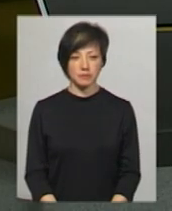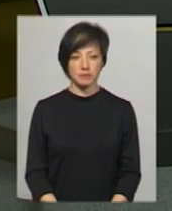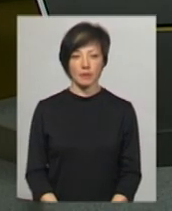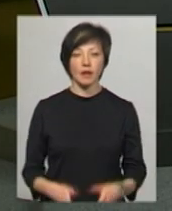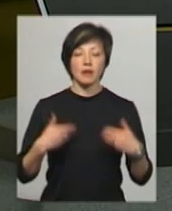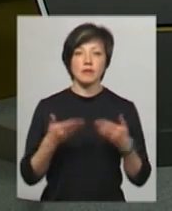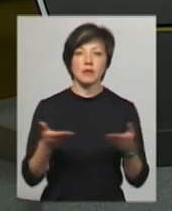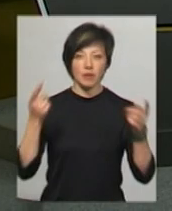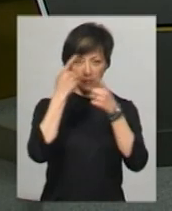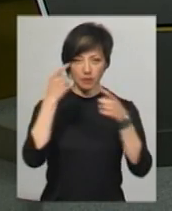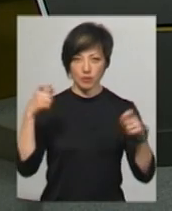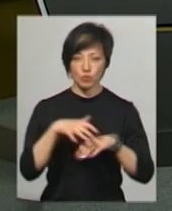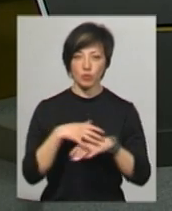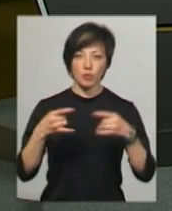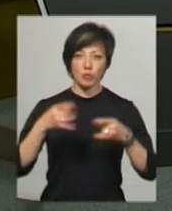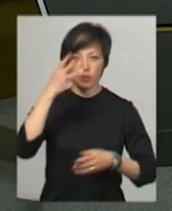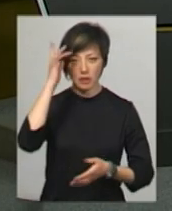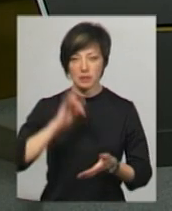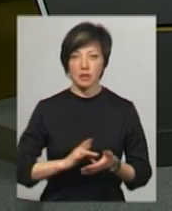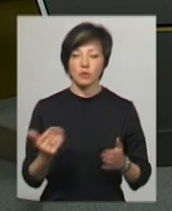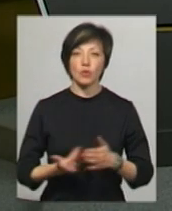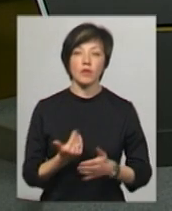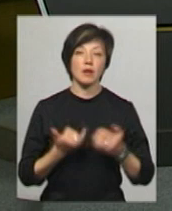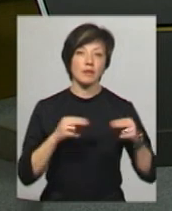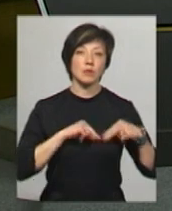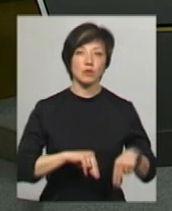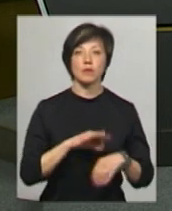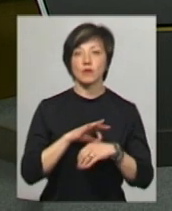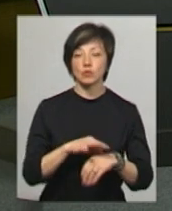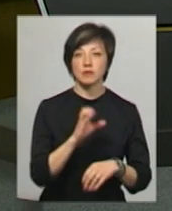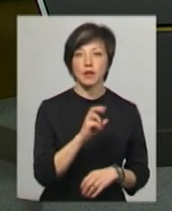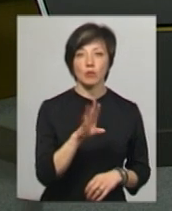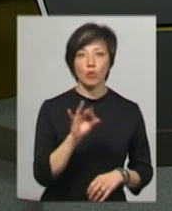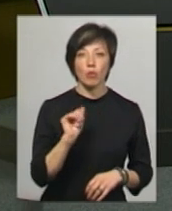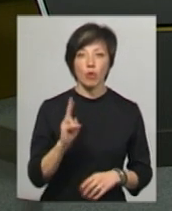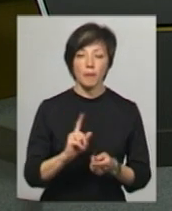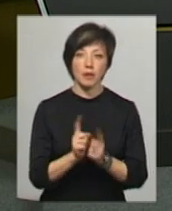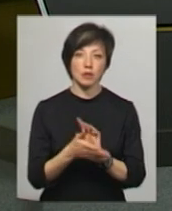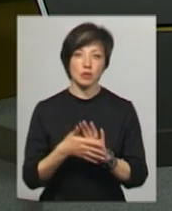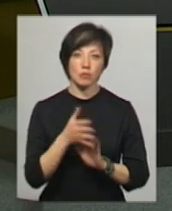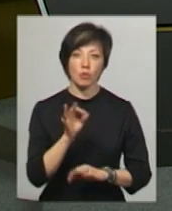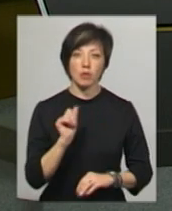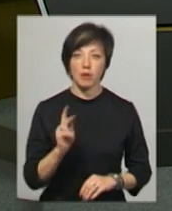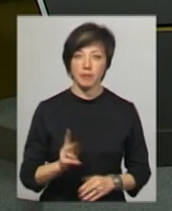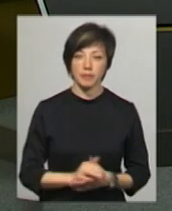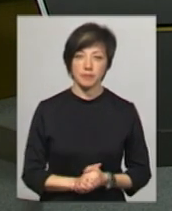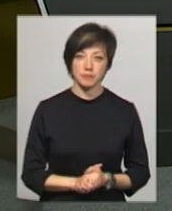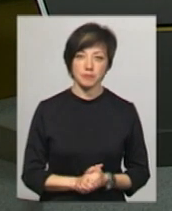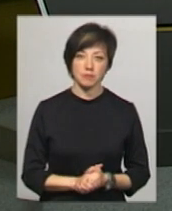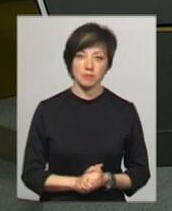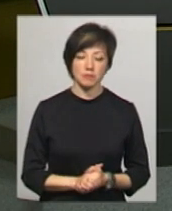Вітаю в ефірі Суспільного мовника Поділя Центр, випуск новин. Для вас працює ведуча Світлана Поробок, диктор жестової мови Ольга Рибак.